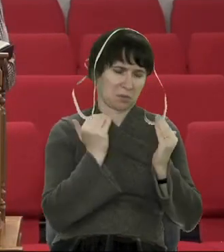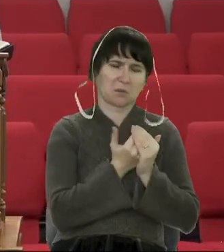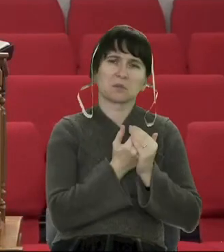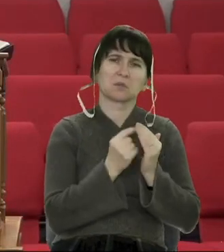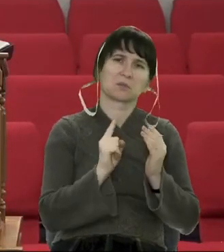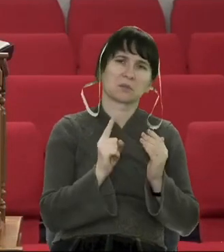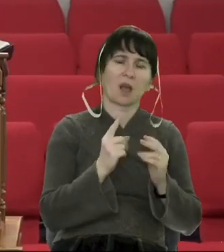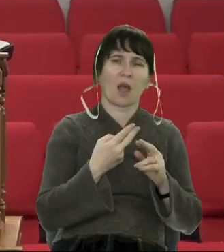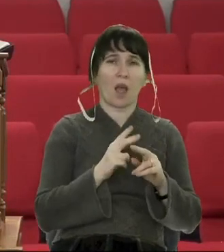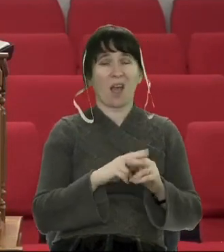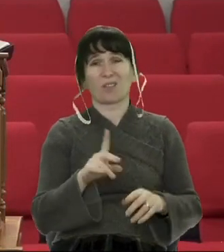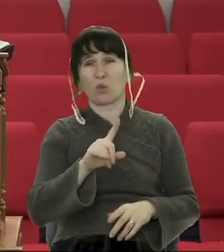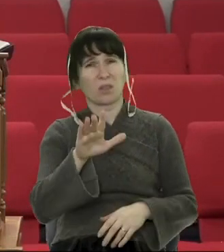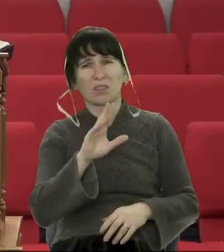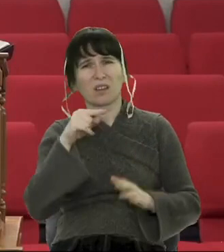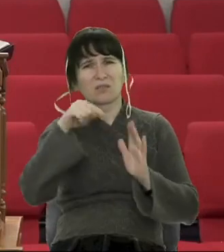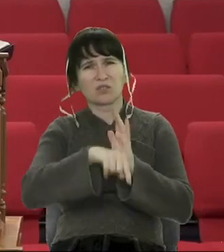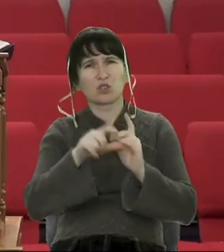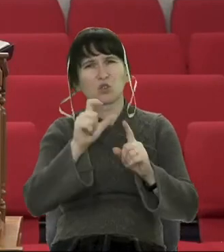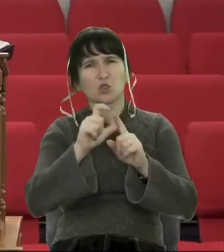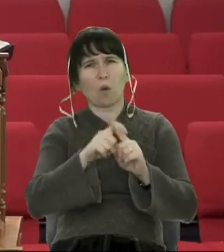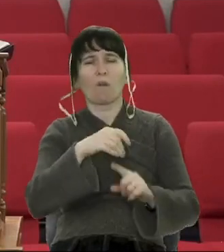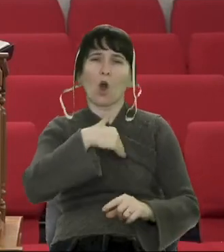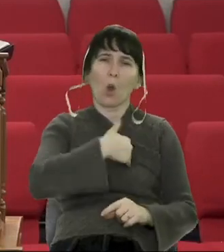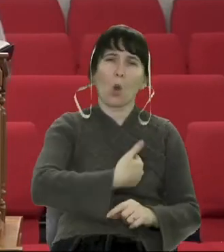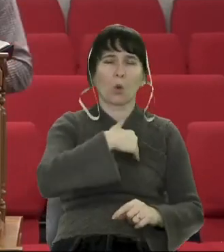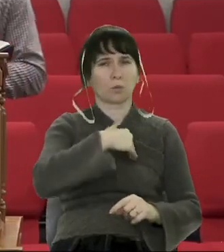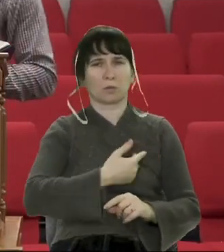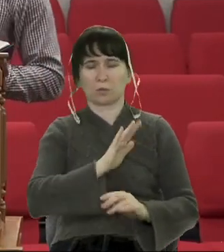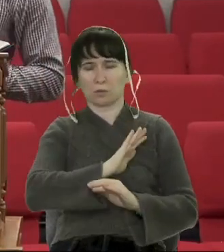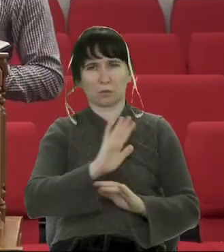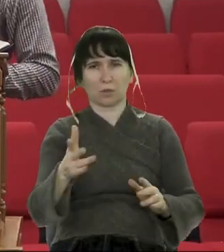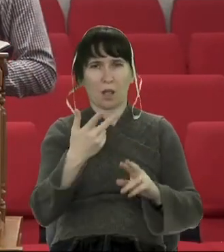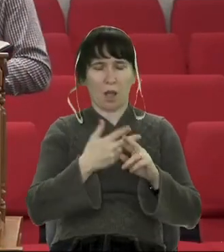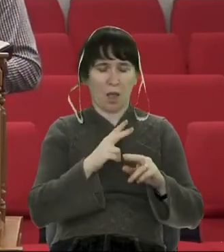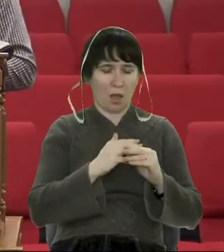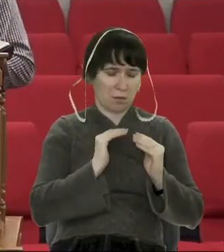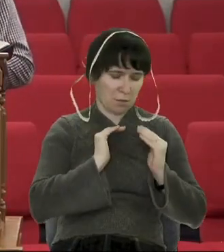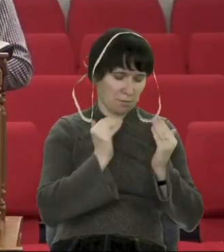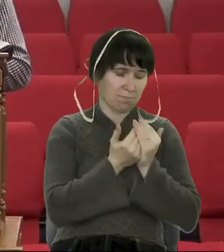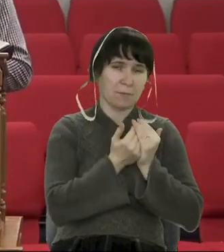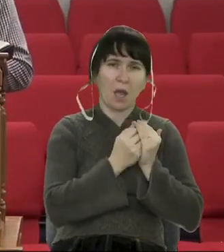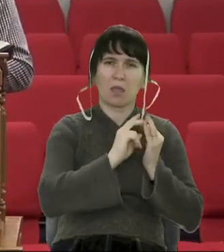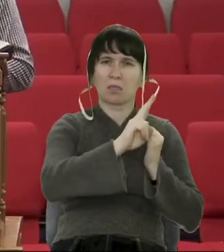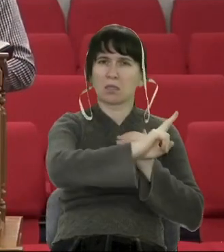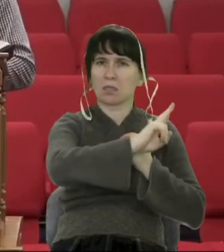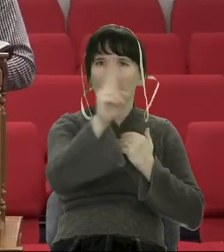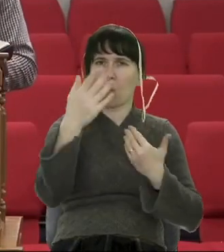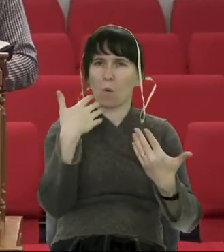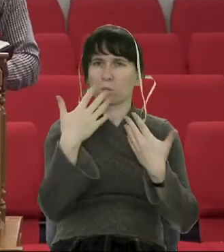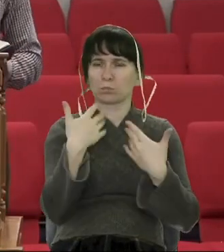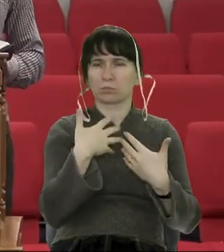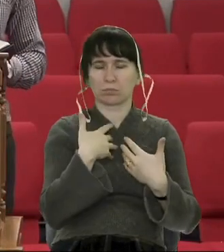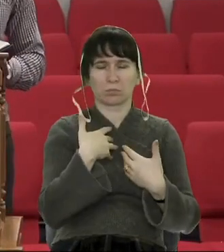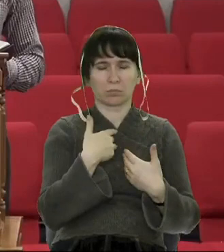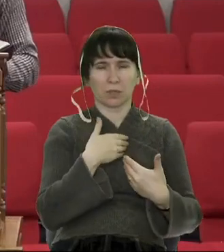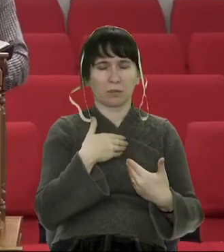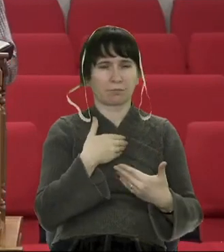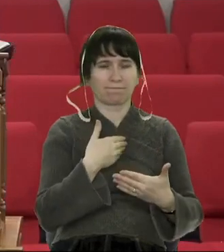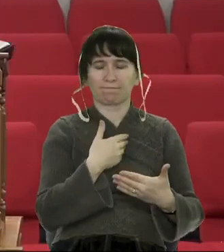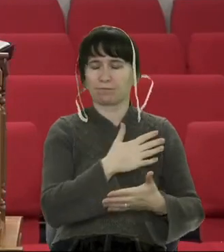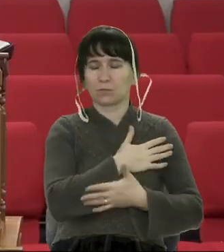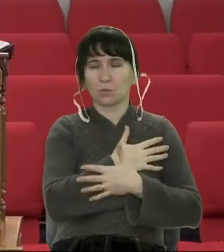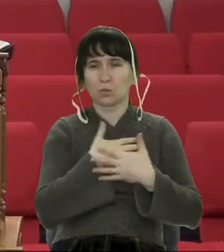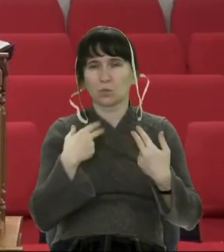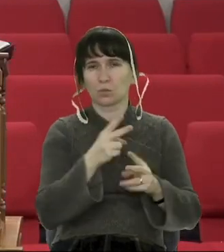одружений чи не одружена, а в плані тому, що коли от нема взаємовідносин з іншими людьми, нема довірливих таких